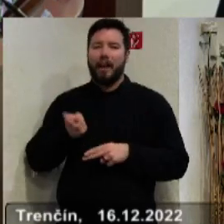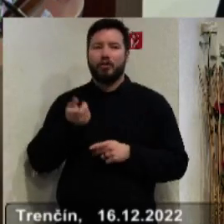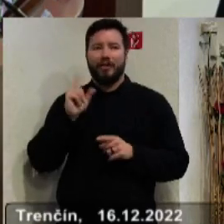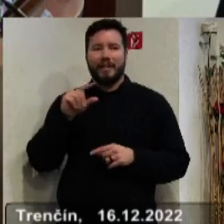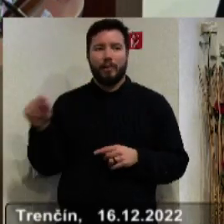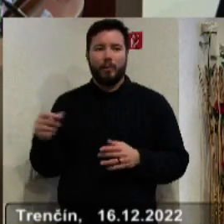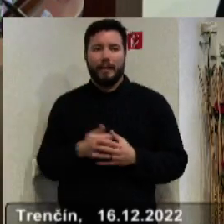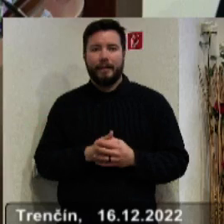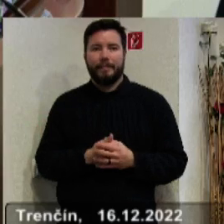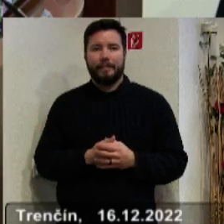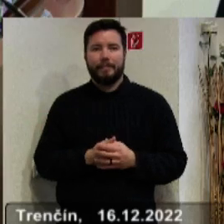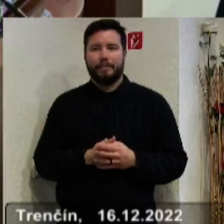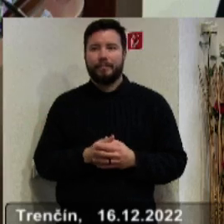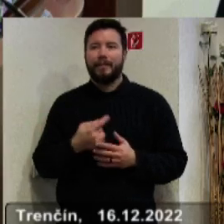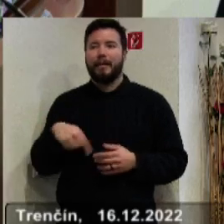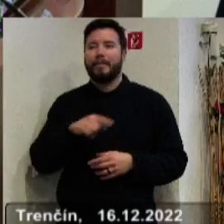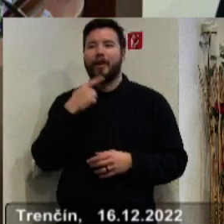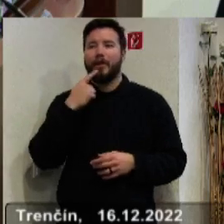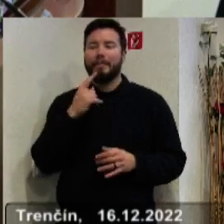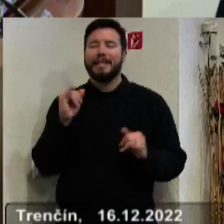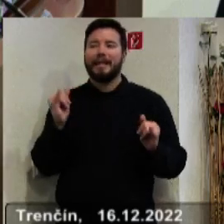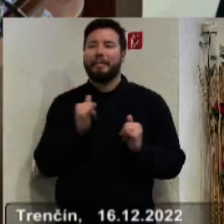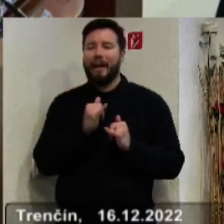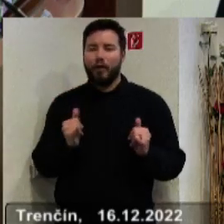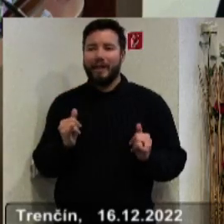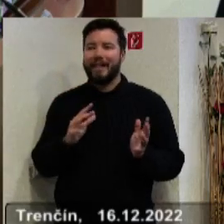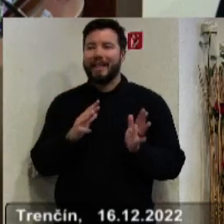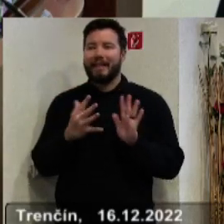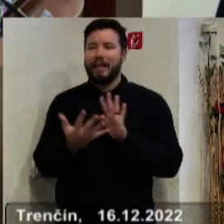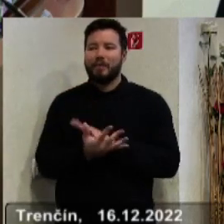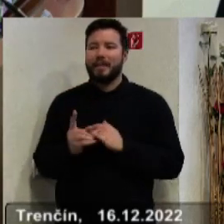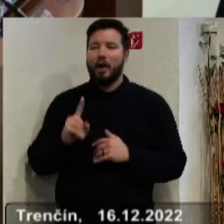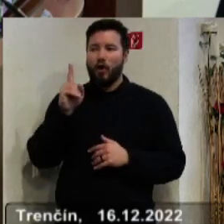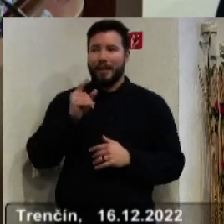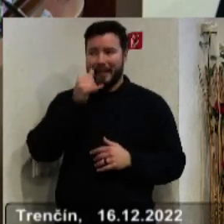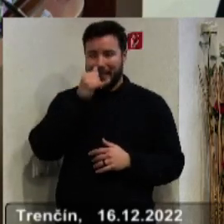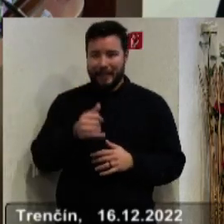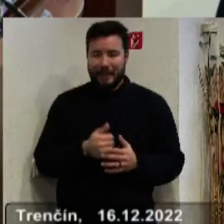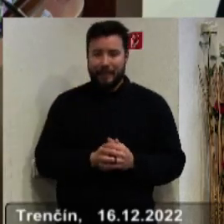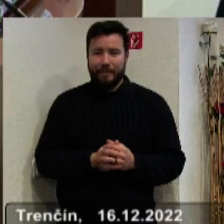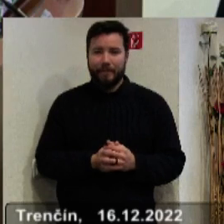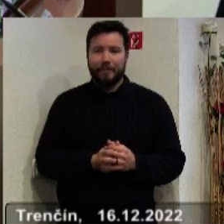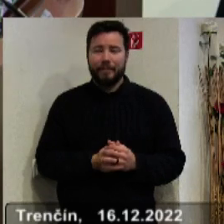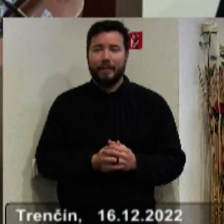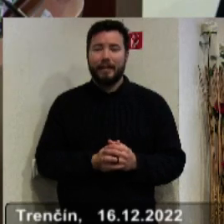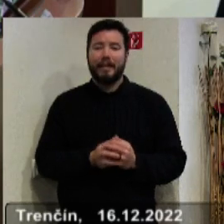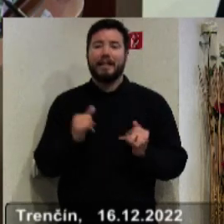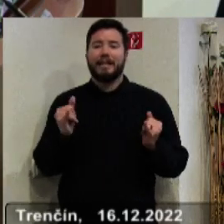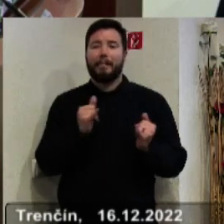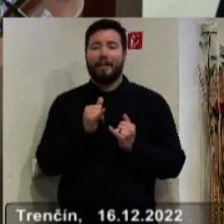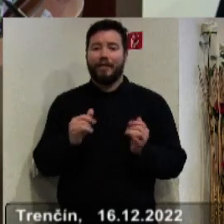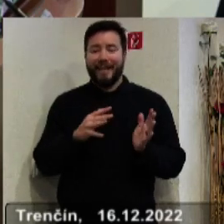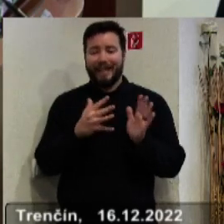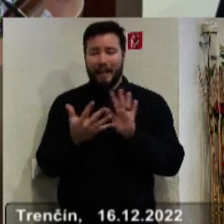My tu hovoríme o spravodlivej transformácii hornej nítri. A tá spravodlivá transformácia, okrem toho, že